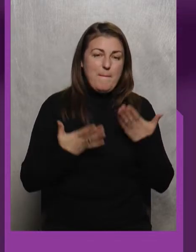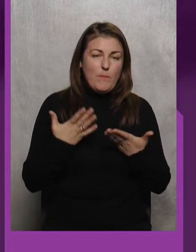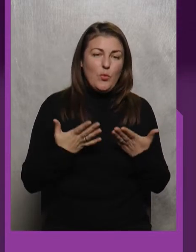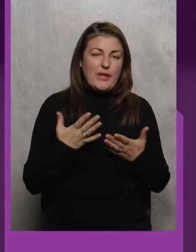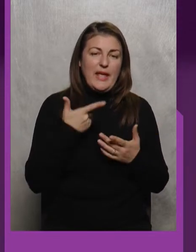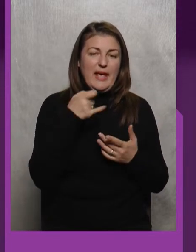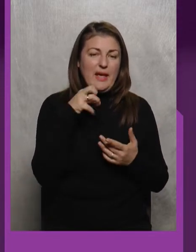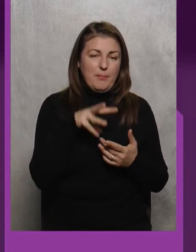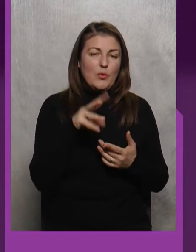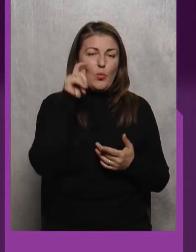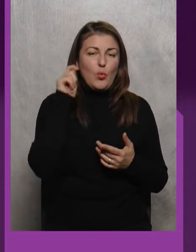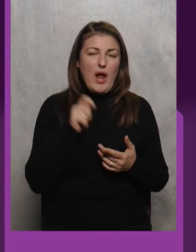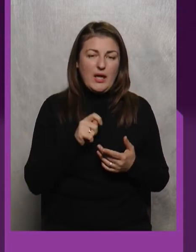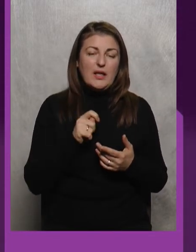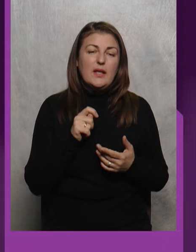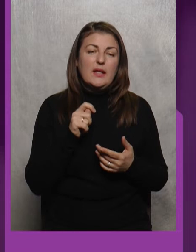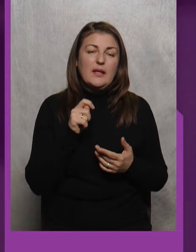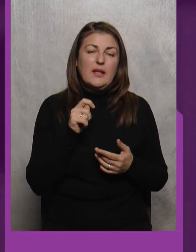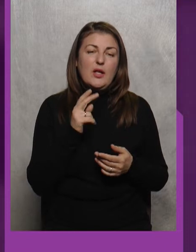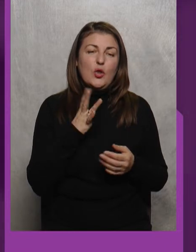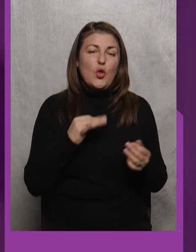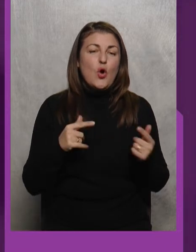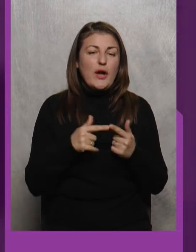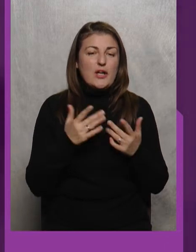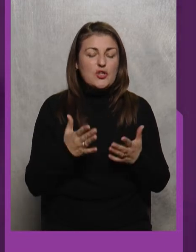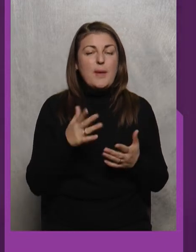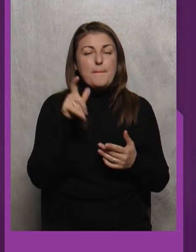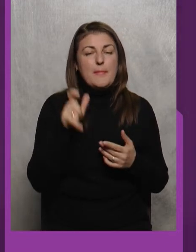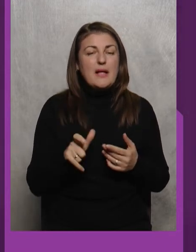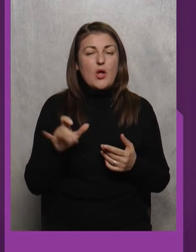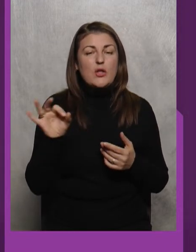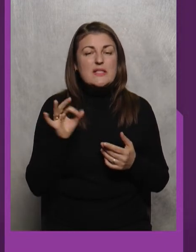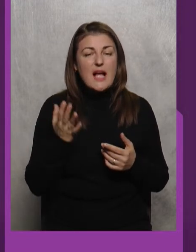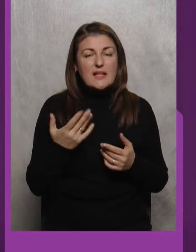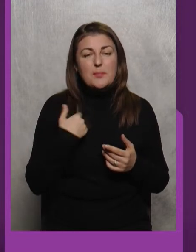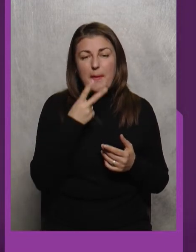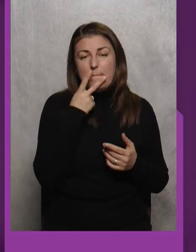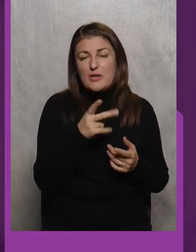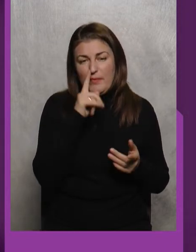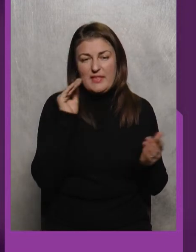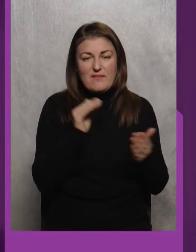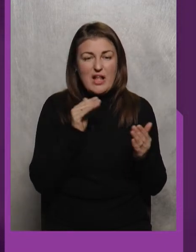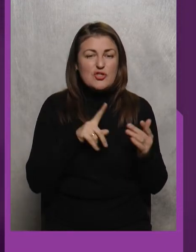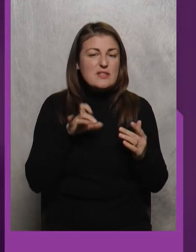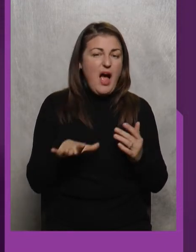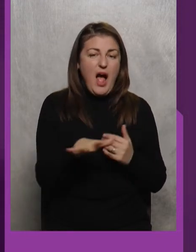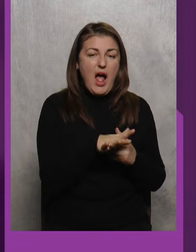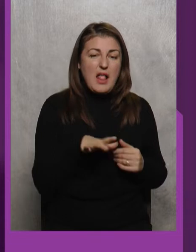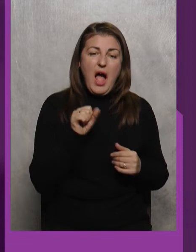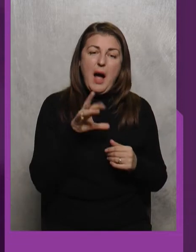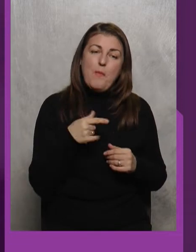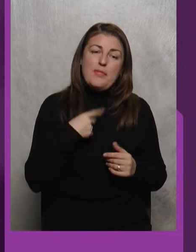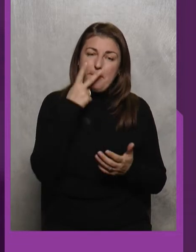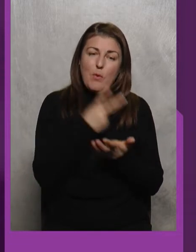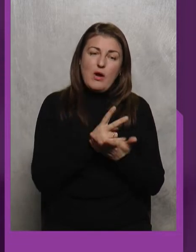Їмн України До речі Пане Олександре Ми бачимо невеличкий зал Або нам